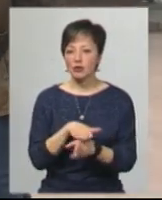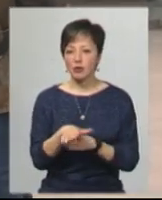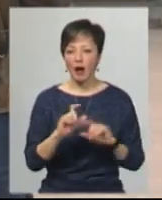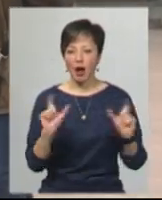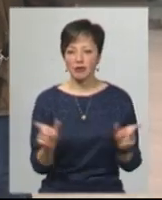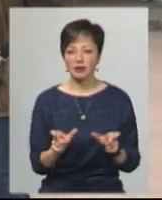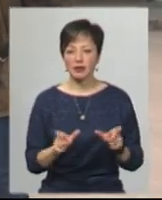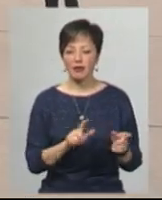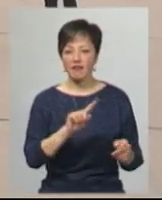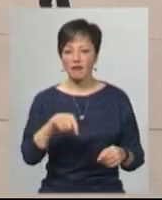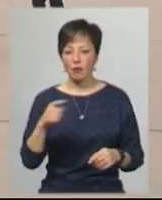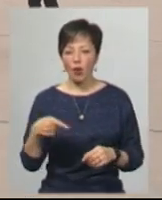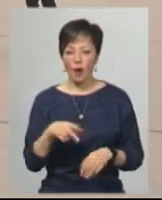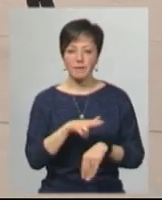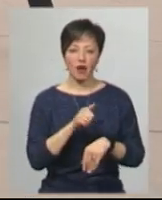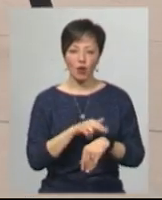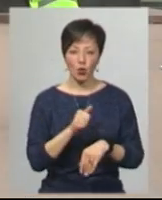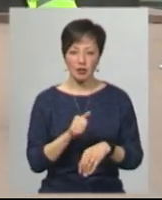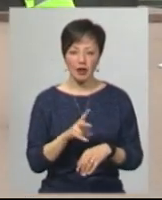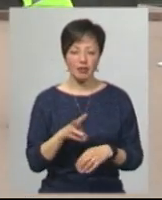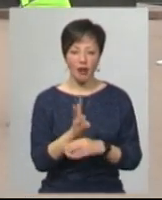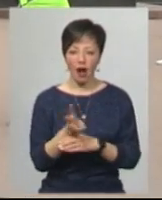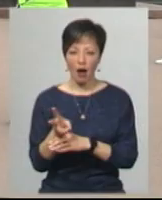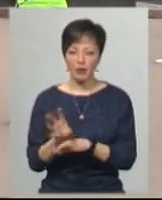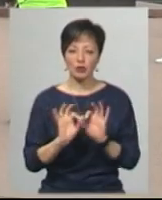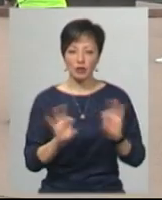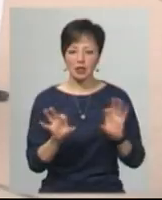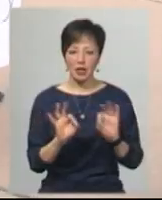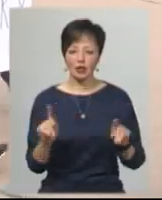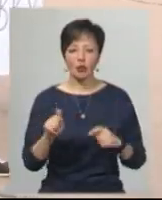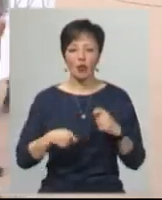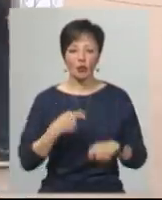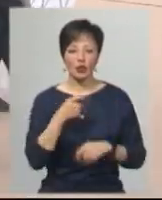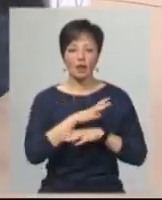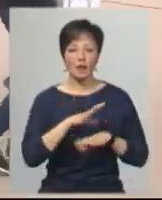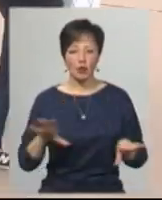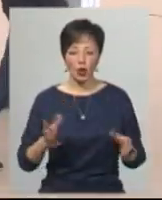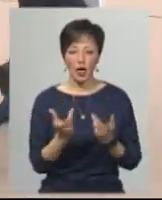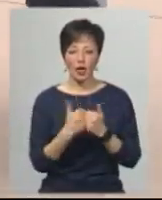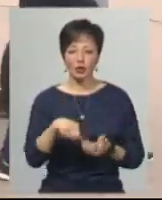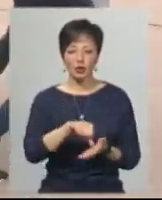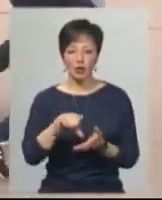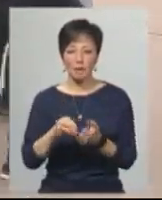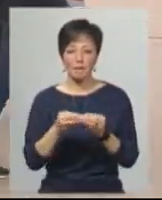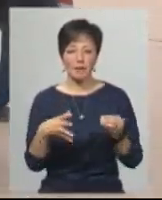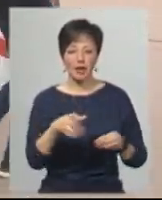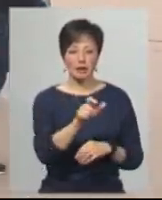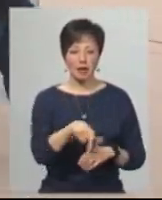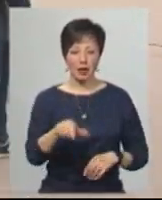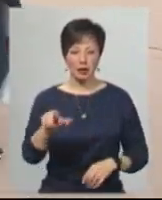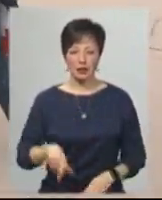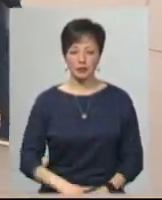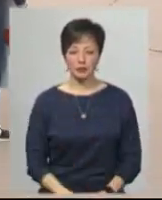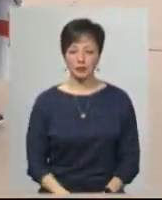карантинних вимог під час акції правоохоронці. Не на камеру Суспільному сказали, що порушень не було, а кількість учасників – 15. Анастасія